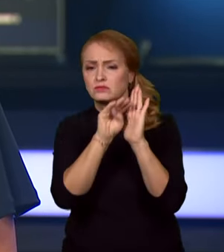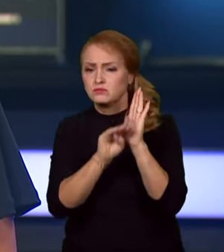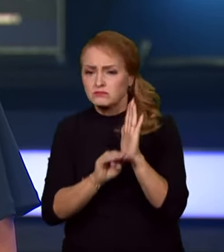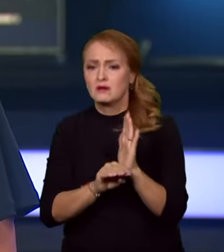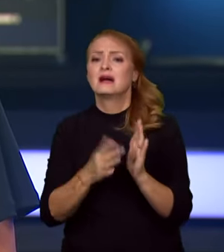kvíz.